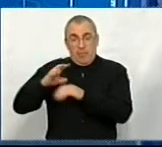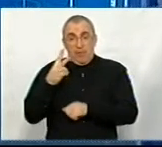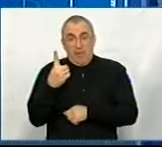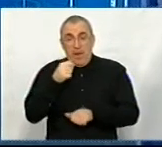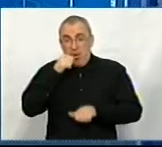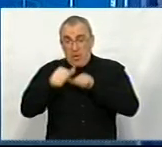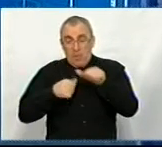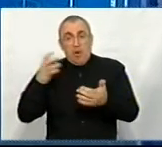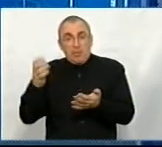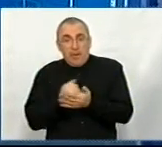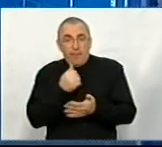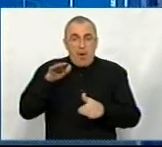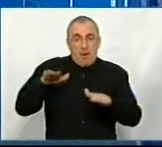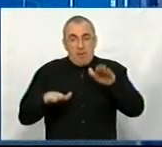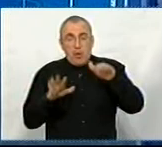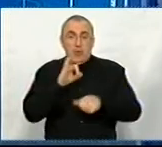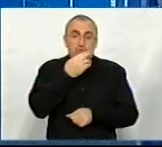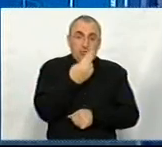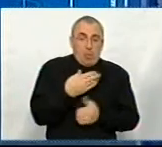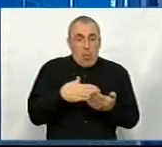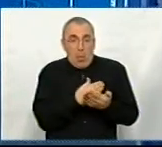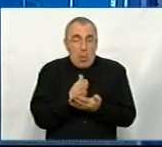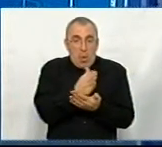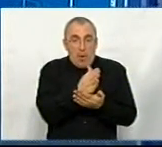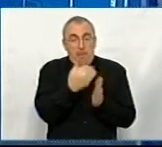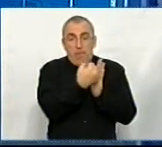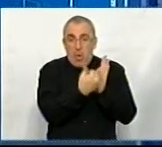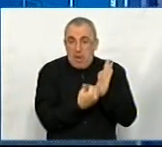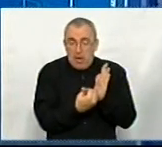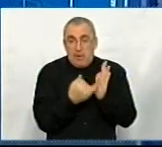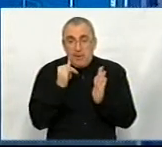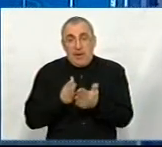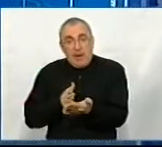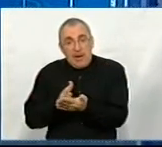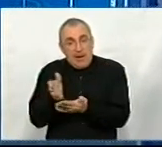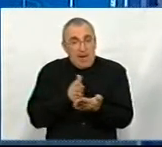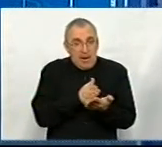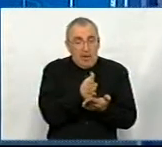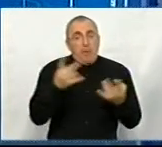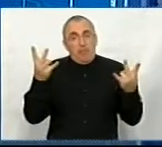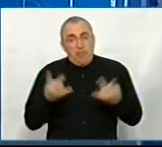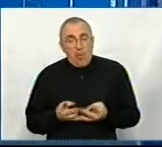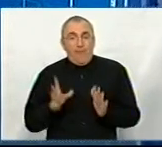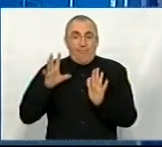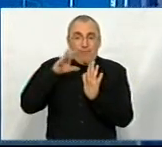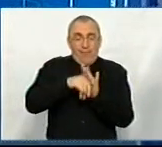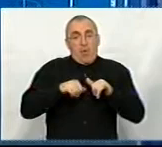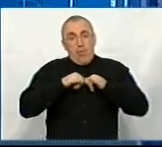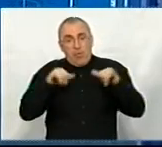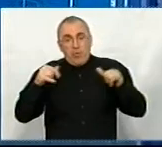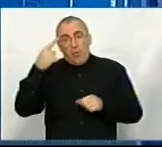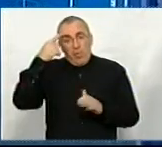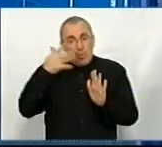року знайти баланс між соціально орієнтованими програмами і направленнями, і потребами вкладати у розвиток? А ми